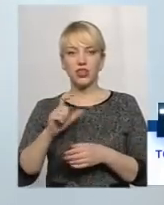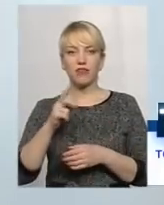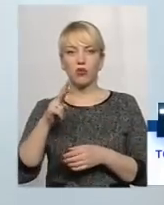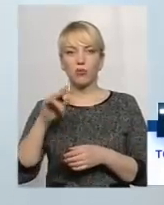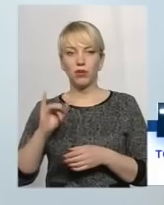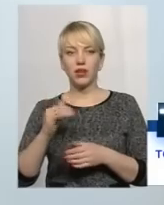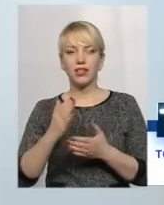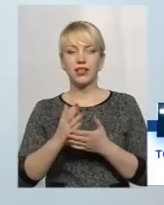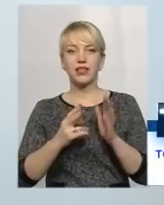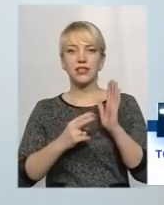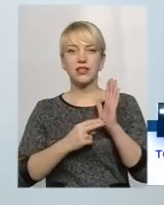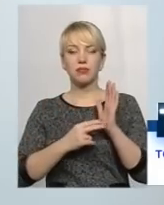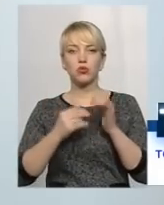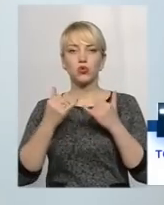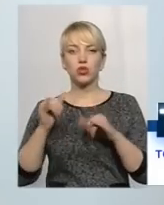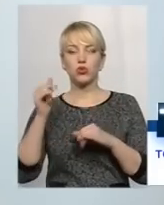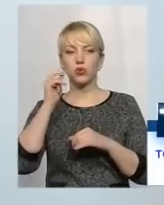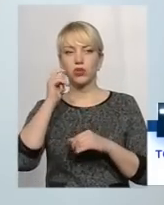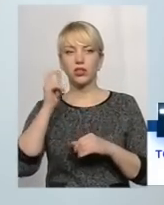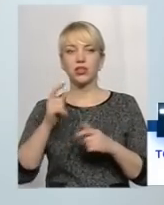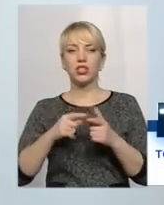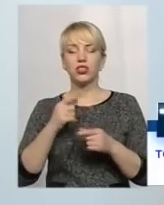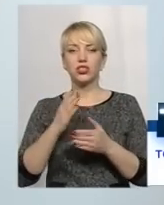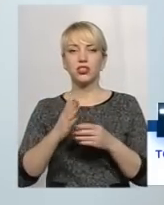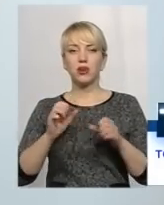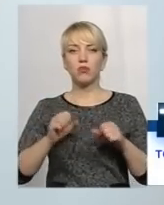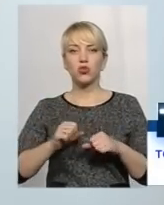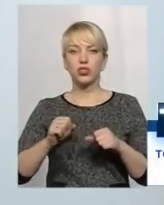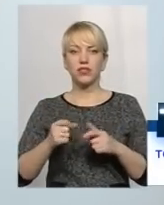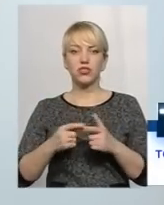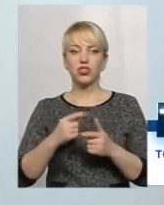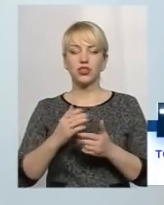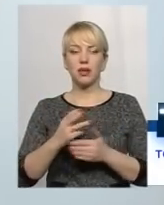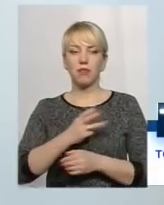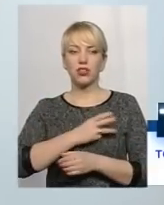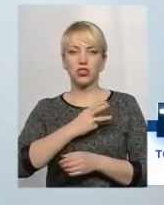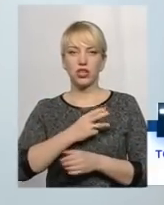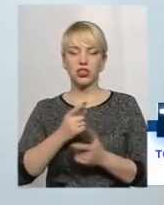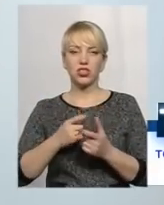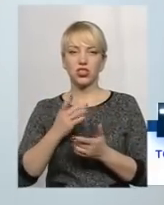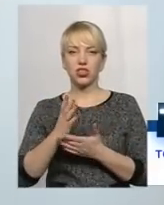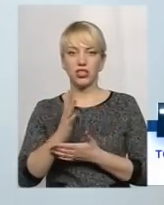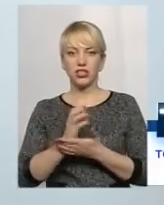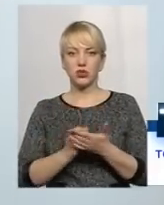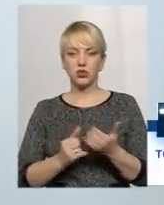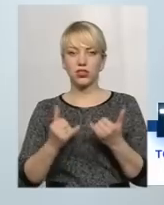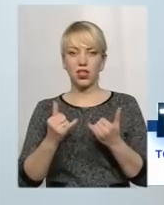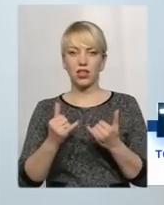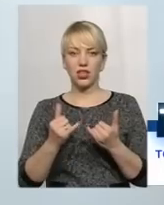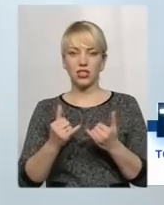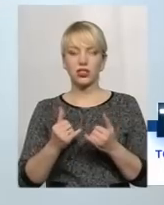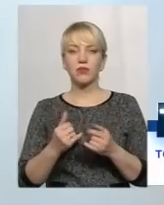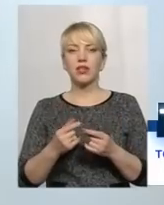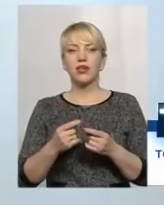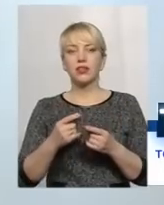самих чудес України. Та чи є можливість, чи є бажання і чи є ресурси належним чином дбати